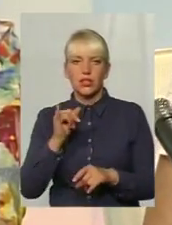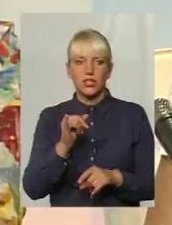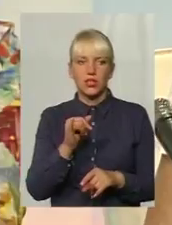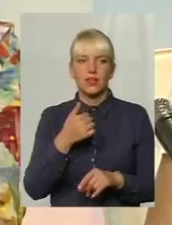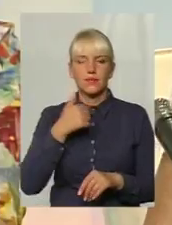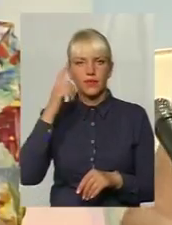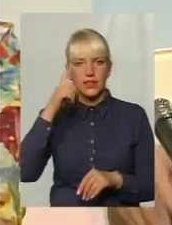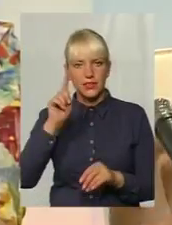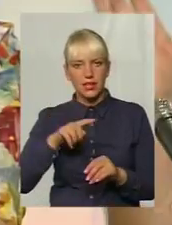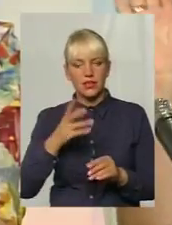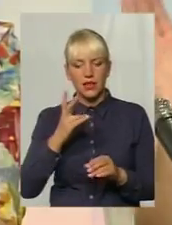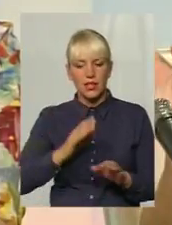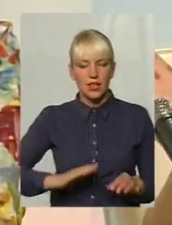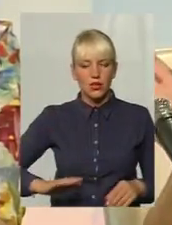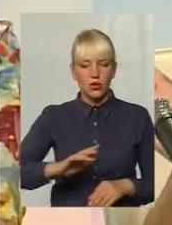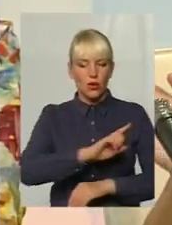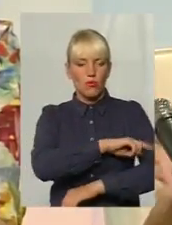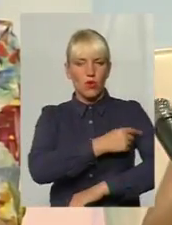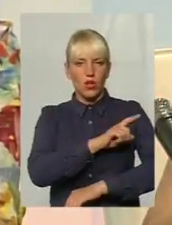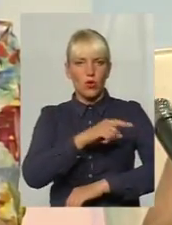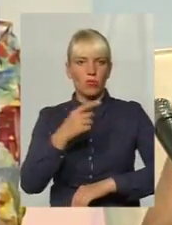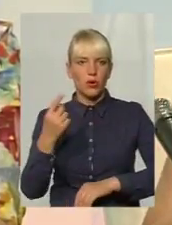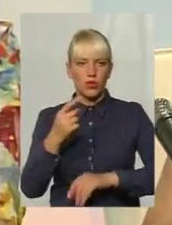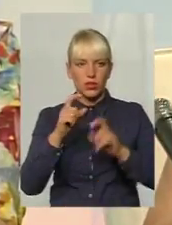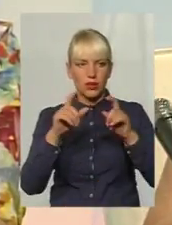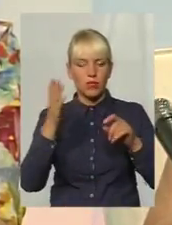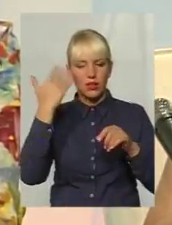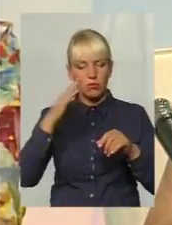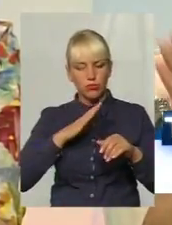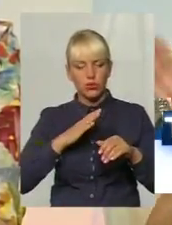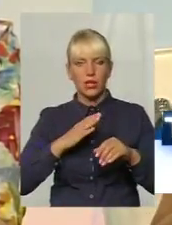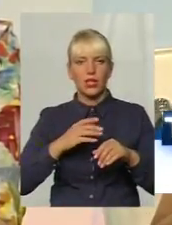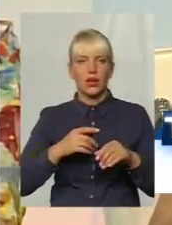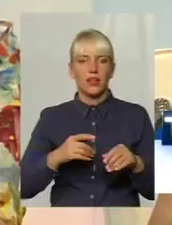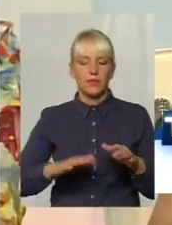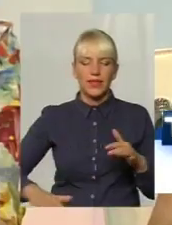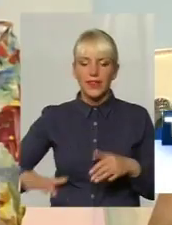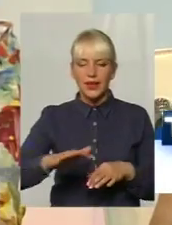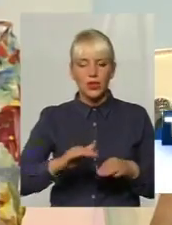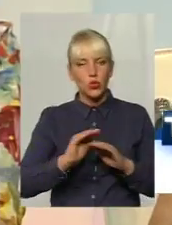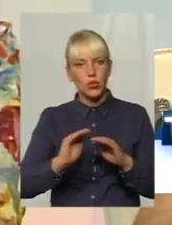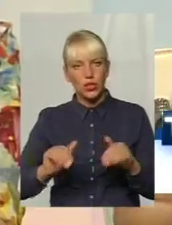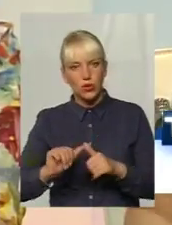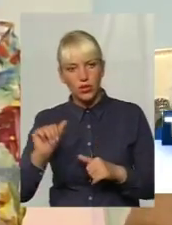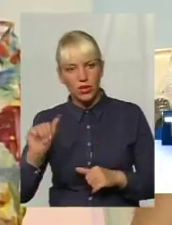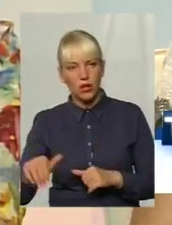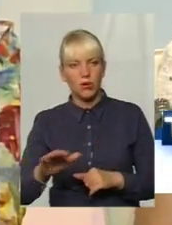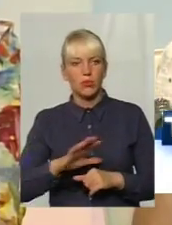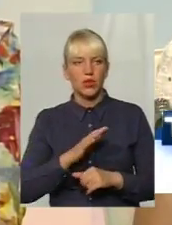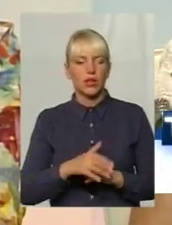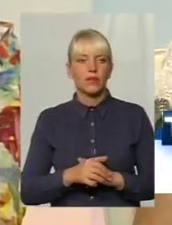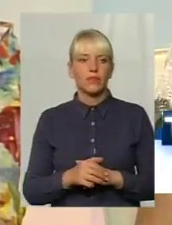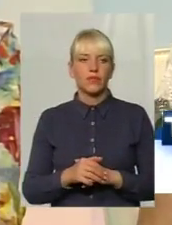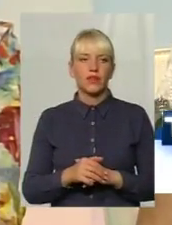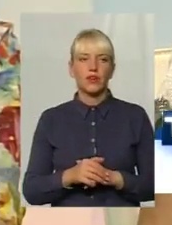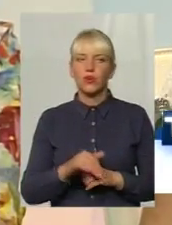на території другої поліклініки там було одне крило педіатрія, друге було дільнича служба, а друге крилоблогі. У вас